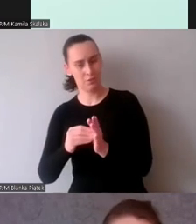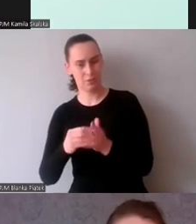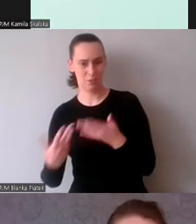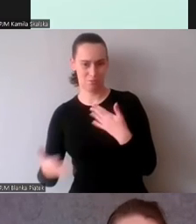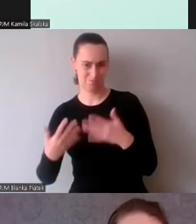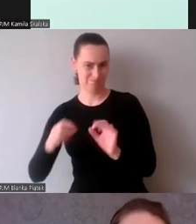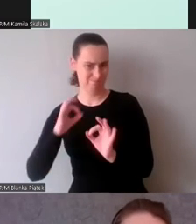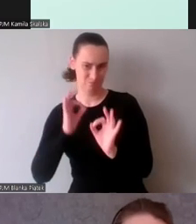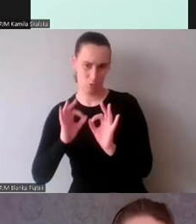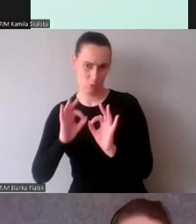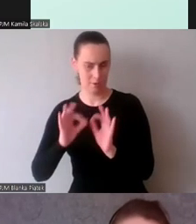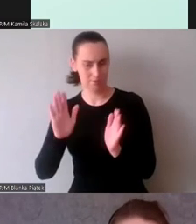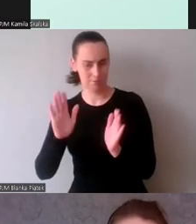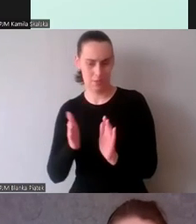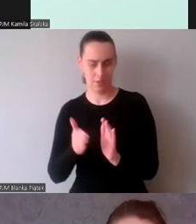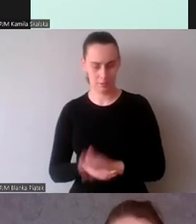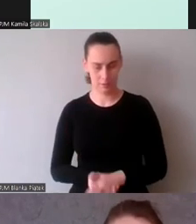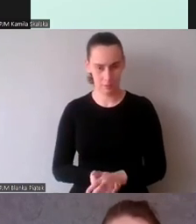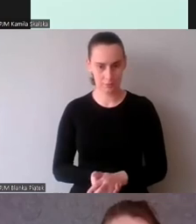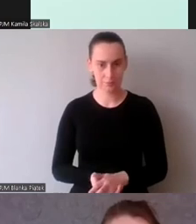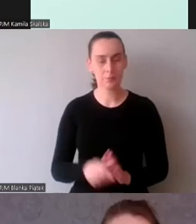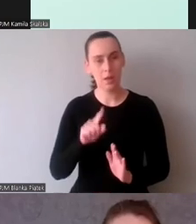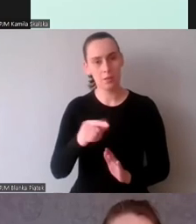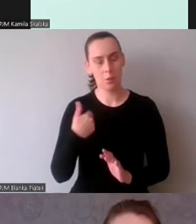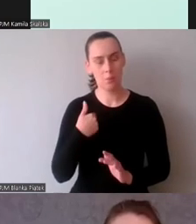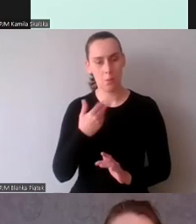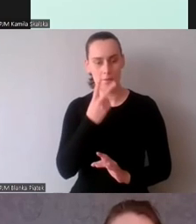tylko było to widoczne w języku szwedzkim.